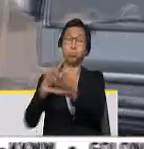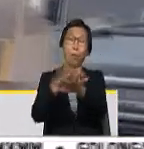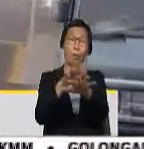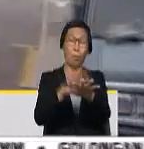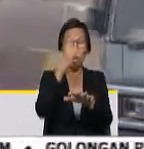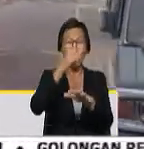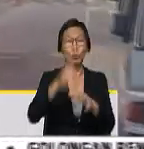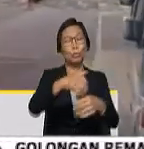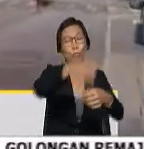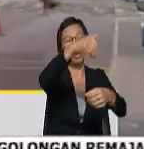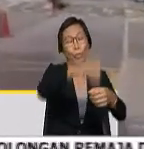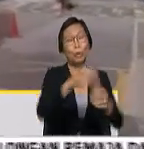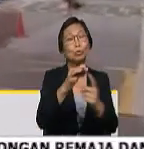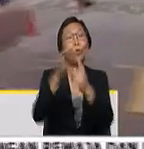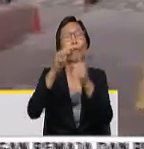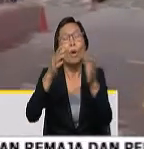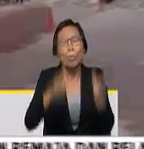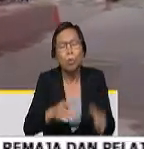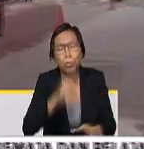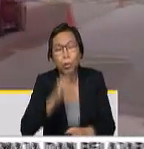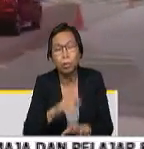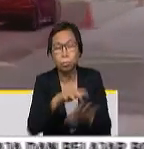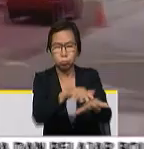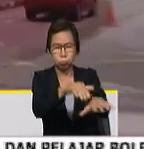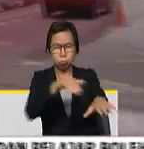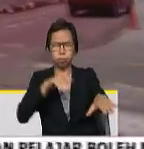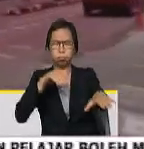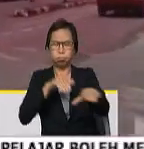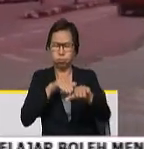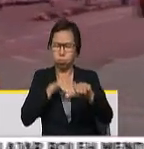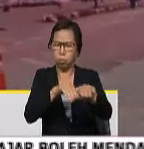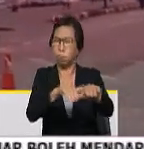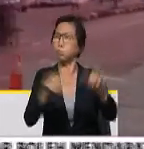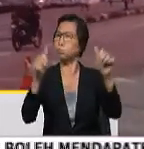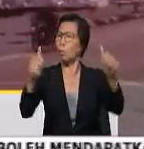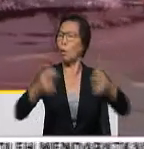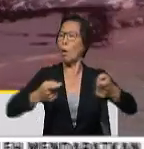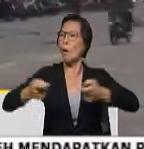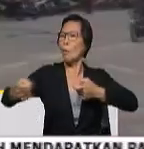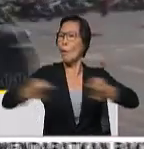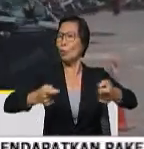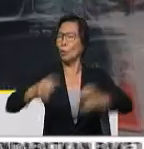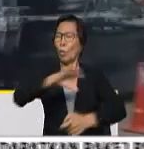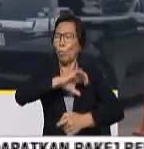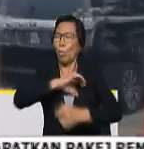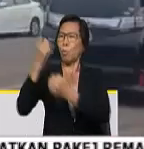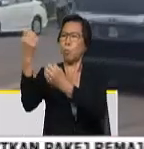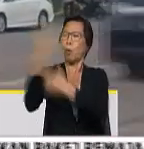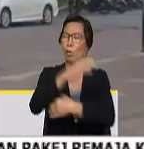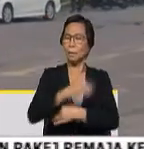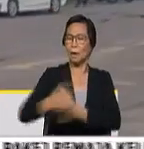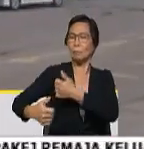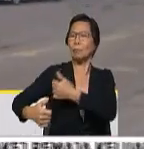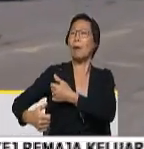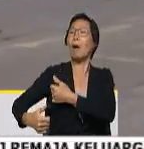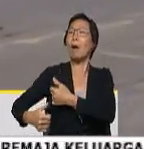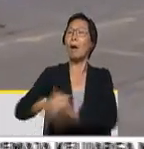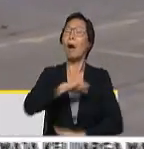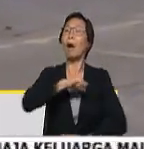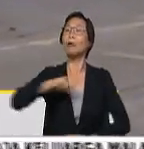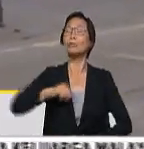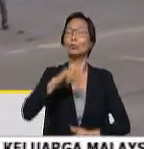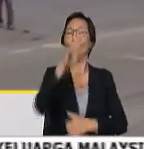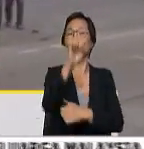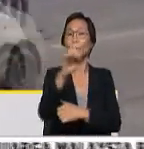terutamanya bagi warga emas dan kalangan trafik juga terkawal dibantu oleh polis trafik dan juga anggota rela. Untuk maklumat